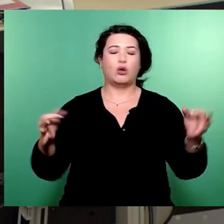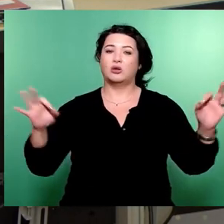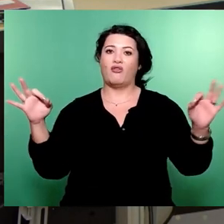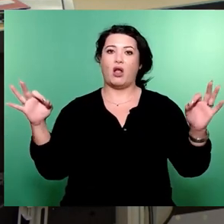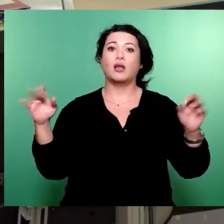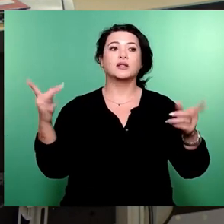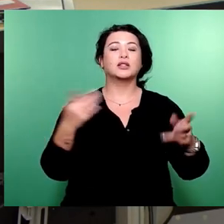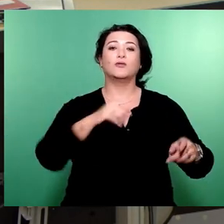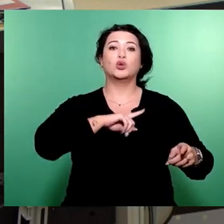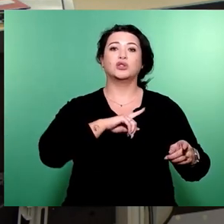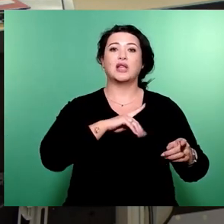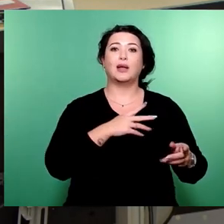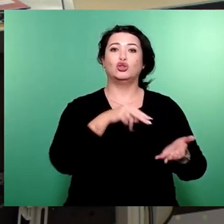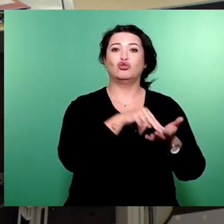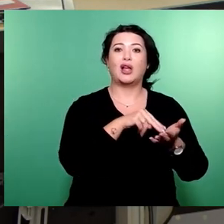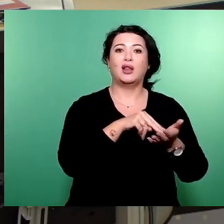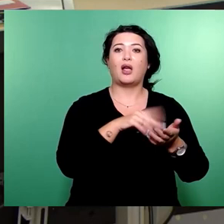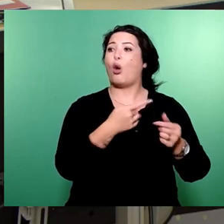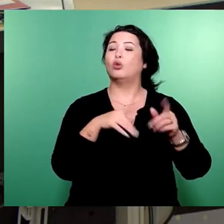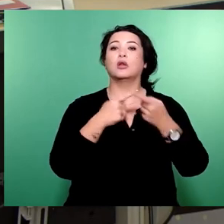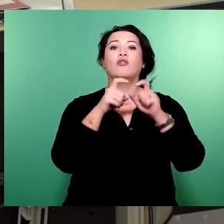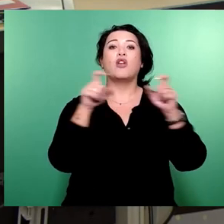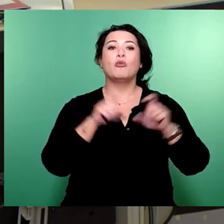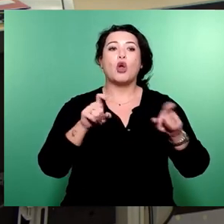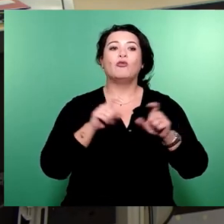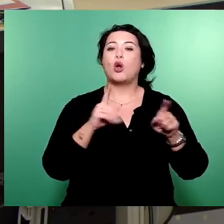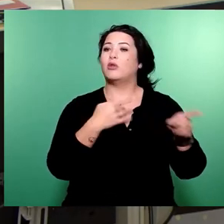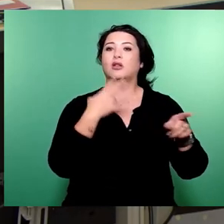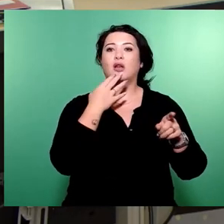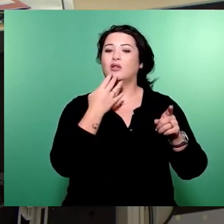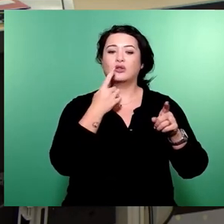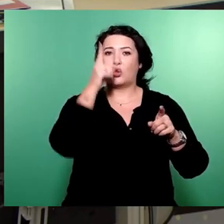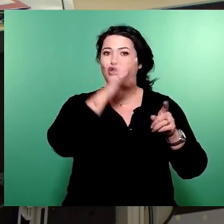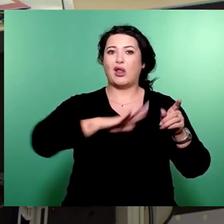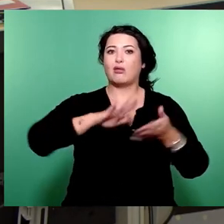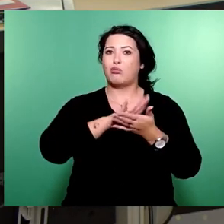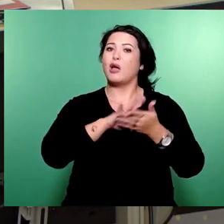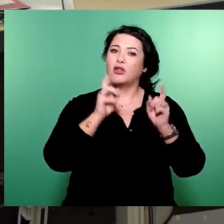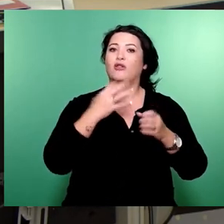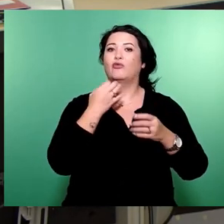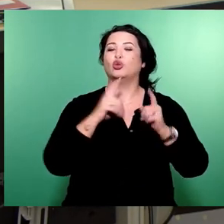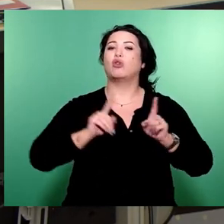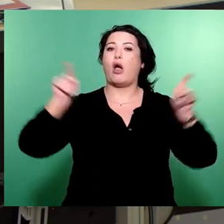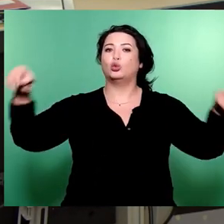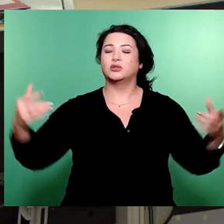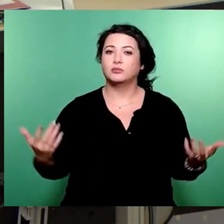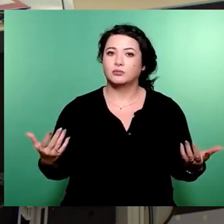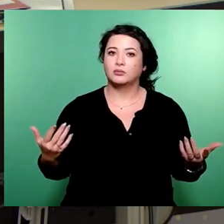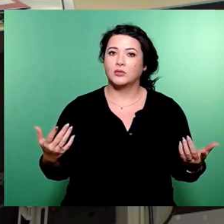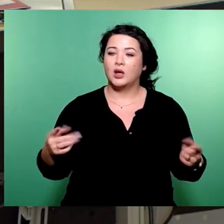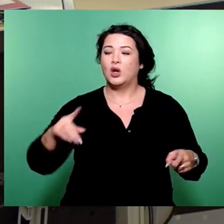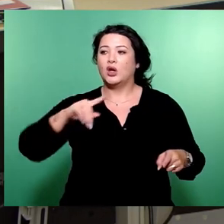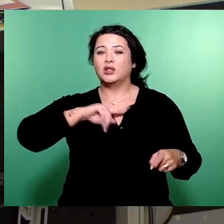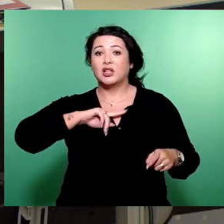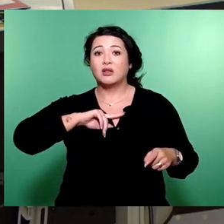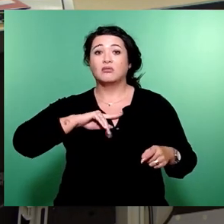übrigens raus. Und das zu Recht. Es gibt auch etwas zu loben. Ich möchte hier nicht nur Dreck schmeißen. Was gelungen ist,